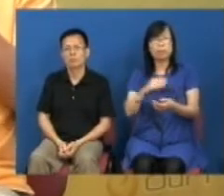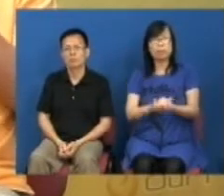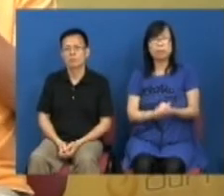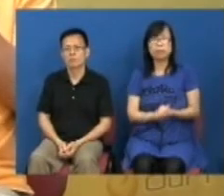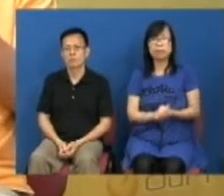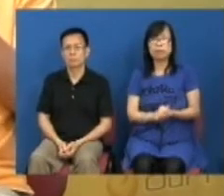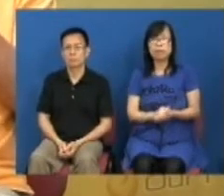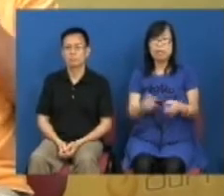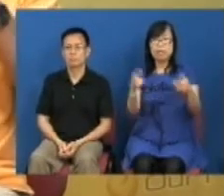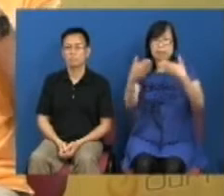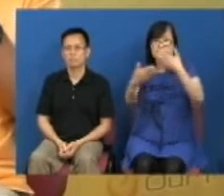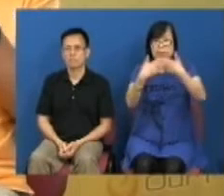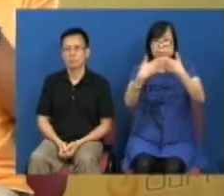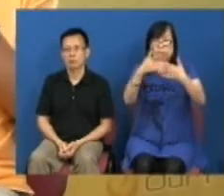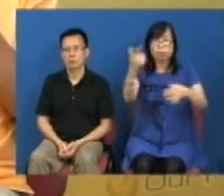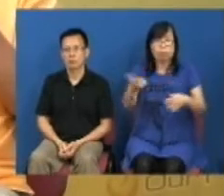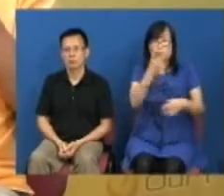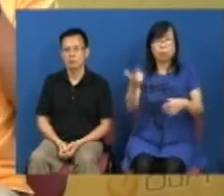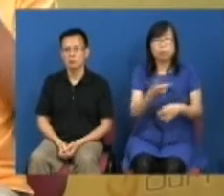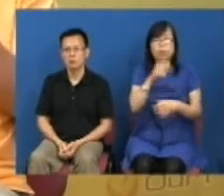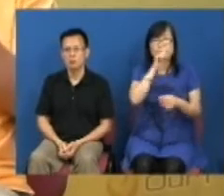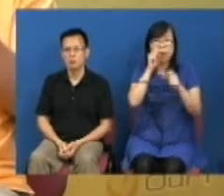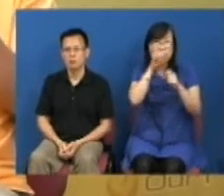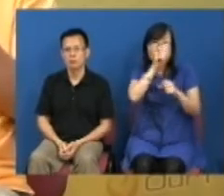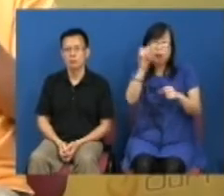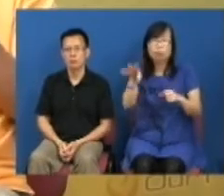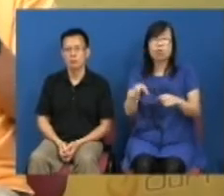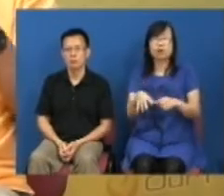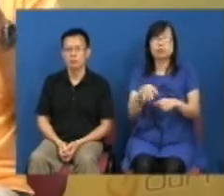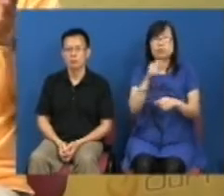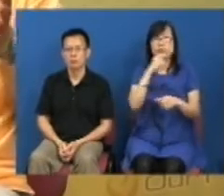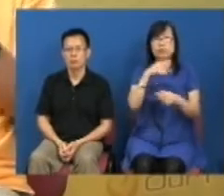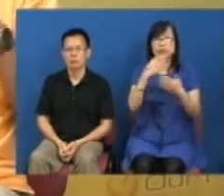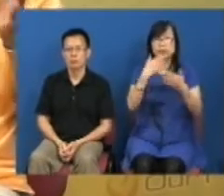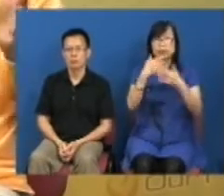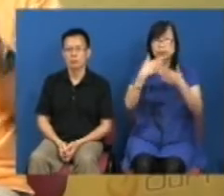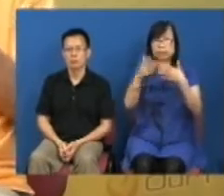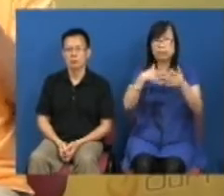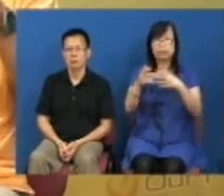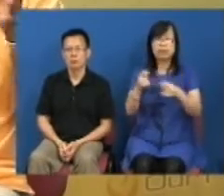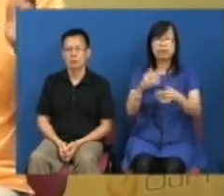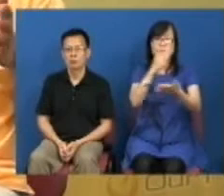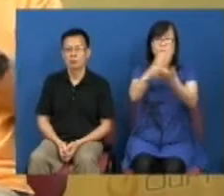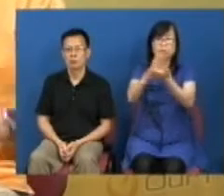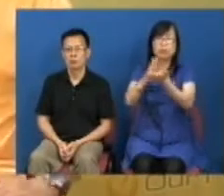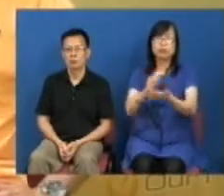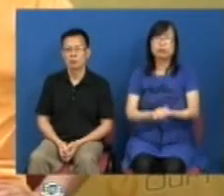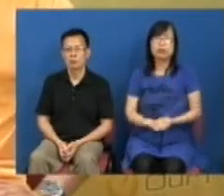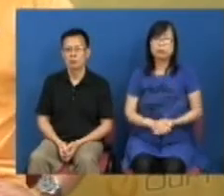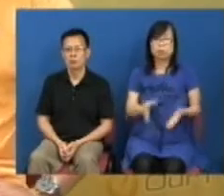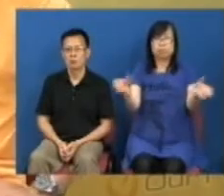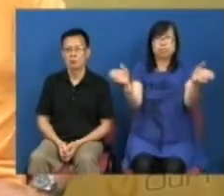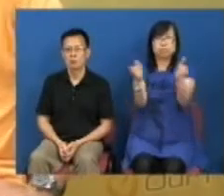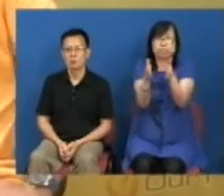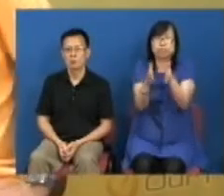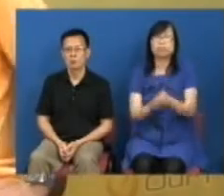接触得到的多元的声音或者对同一件事件不同的分析其实现在越来越是显得是合宅的